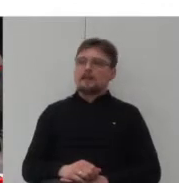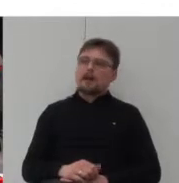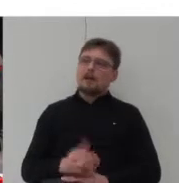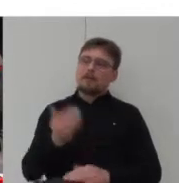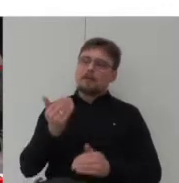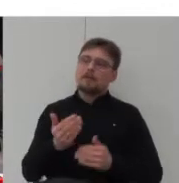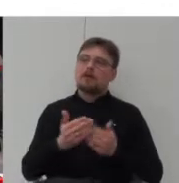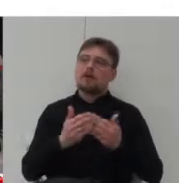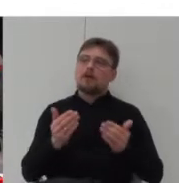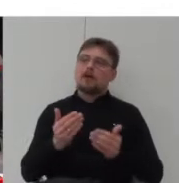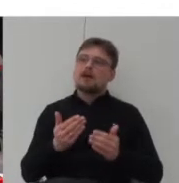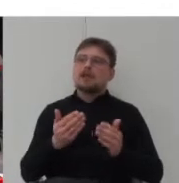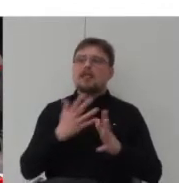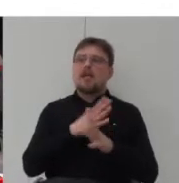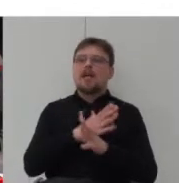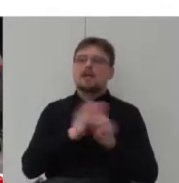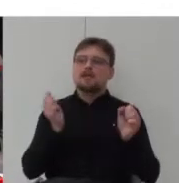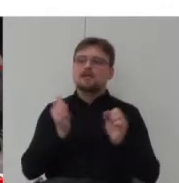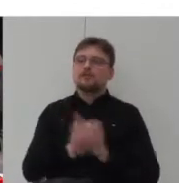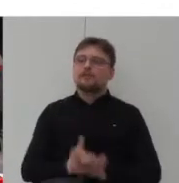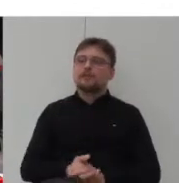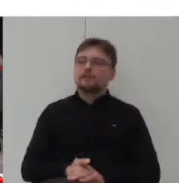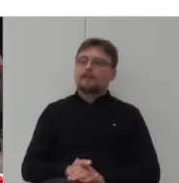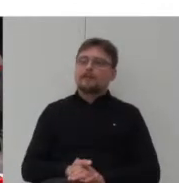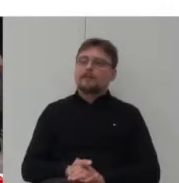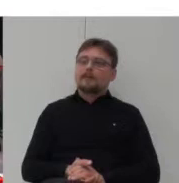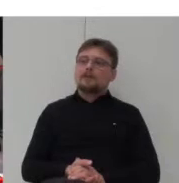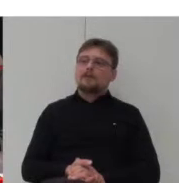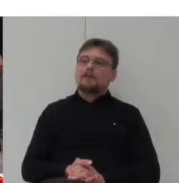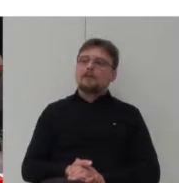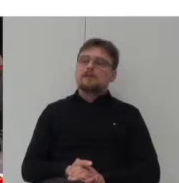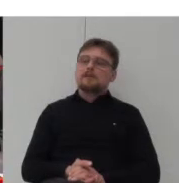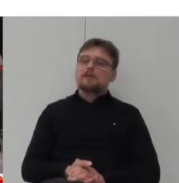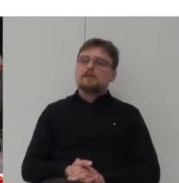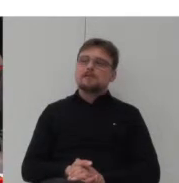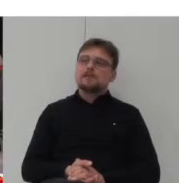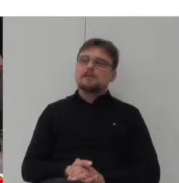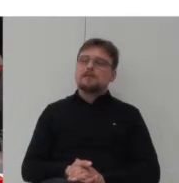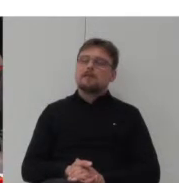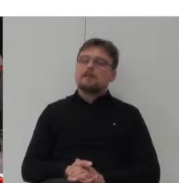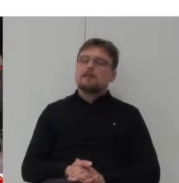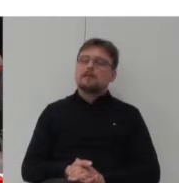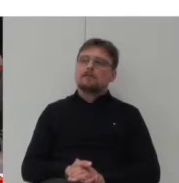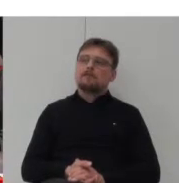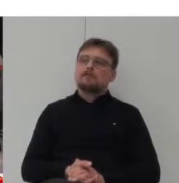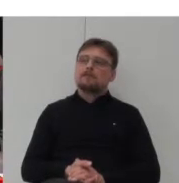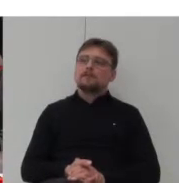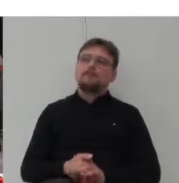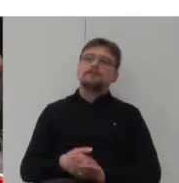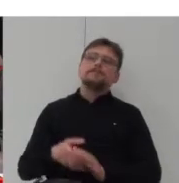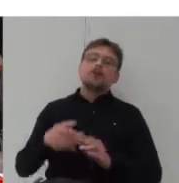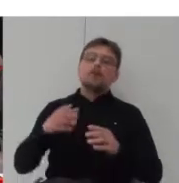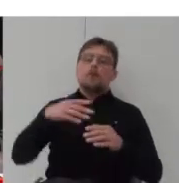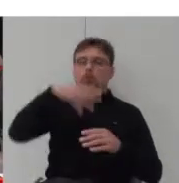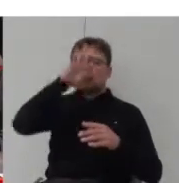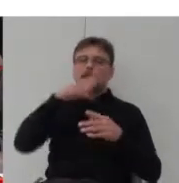tragiczne. Tak jak dla Łodzi okazało się tragiczne ciągłe powiększanie zurbanizowanej strefy miejskiej,